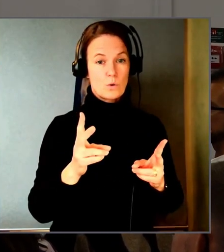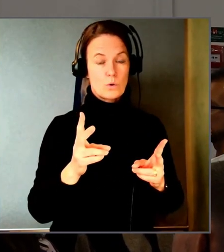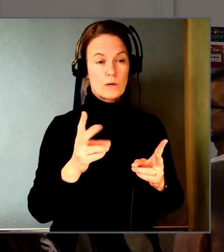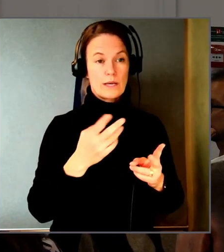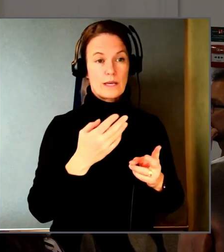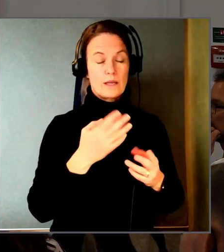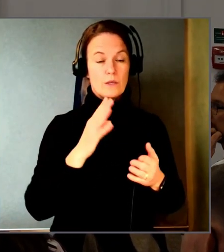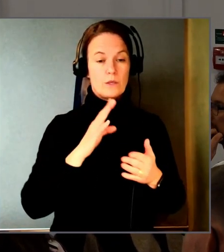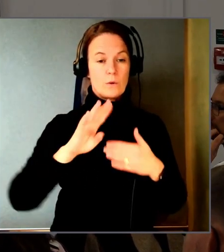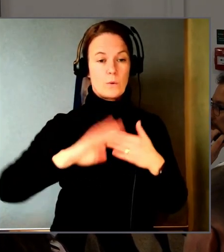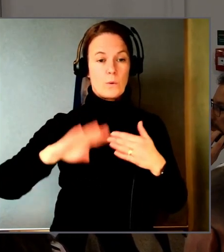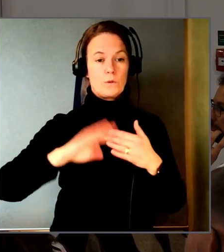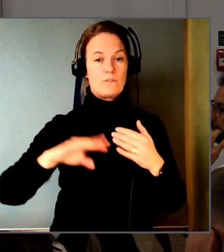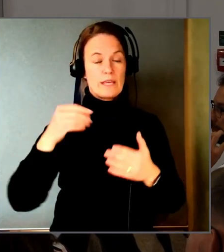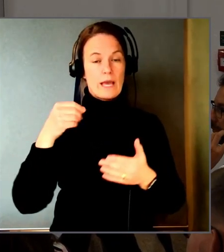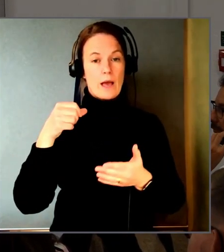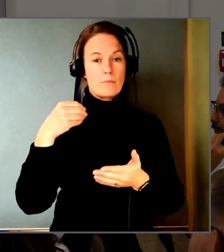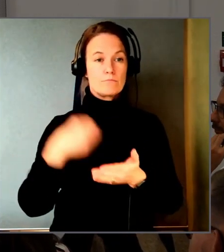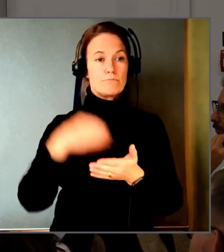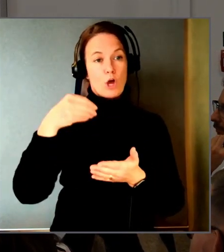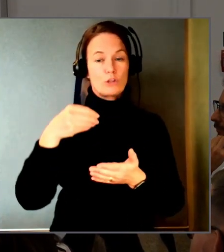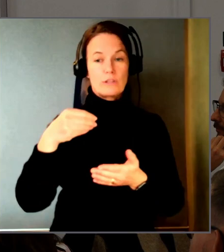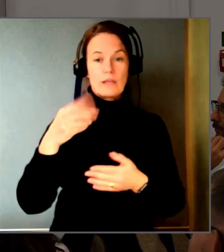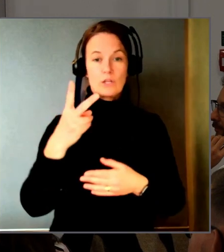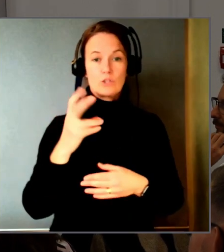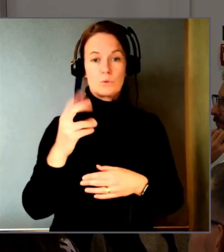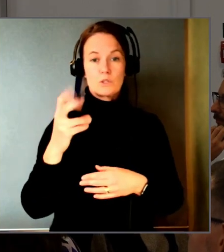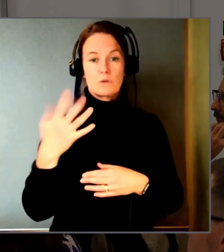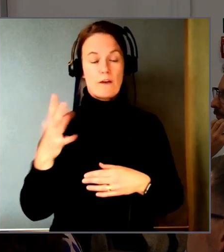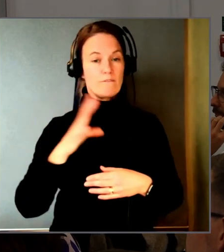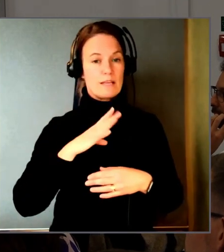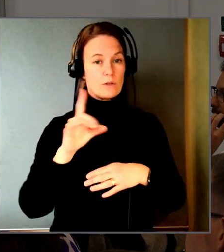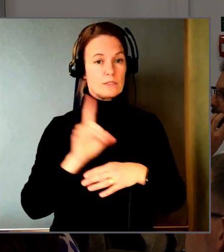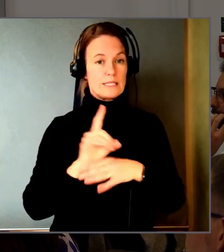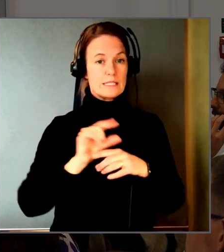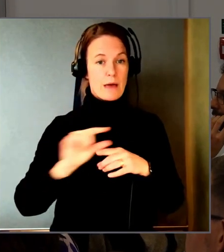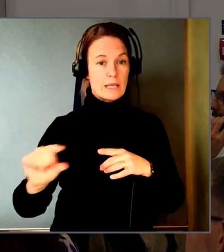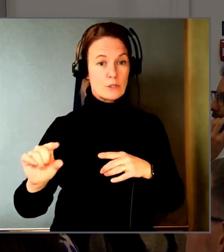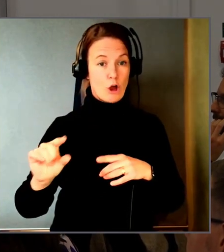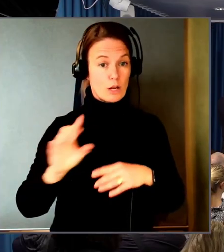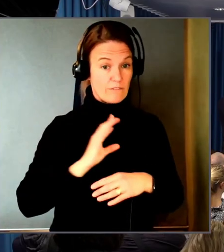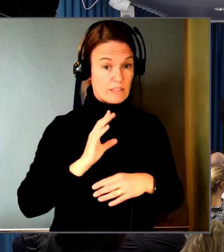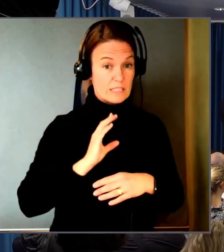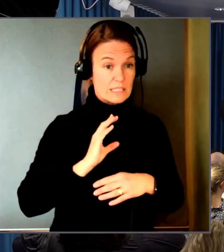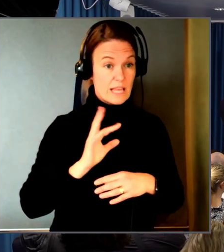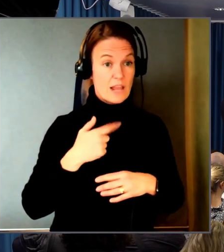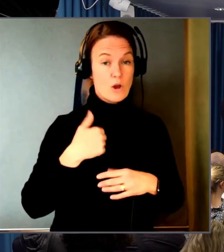sådär direkt då 2025. Är det någon tidsmarginal? Stämmer detta? Eller har jag bara hittat på?